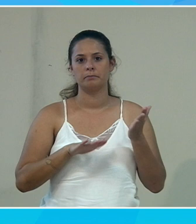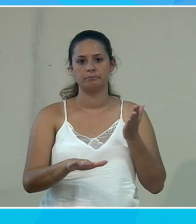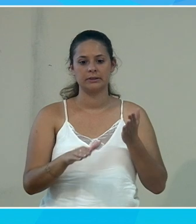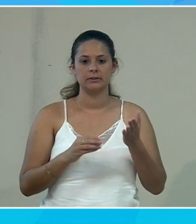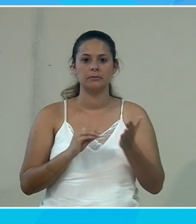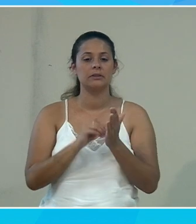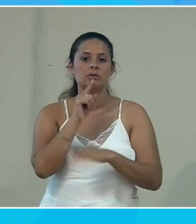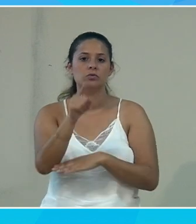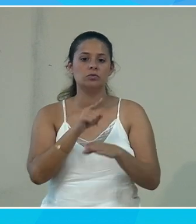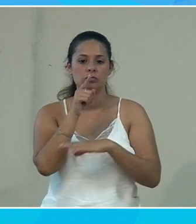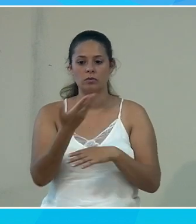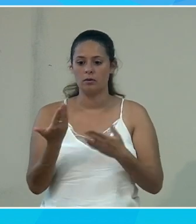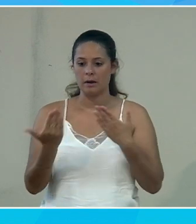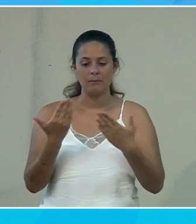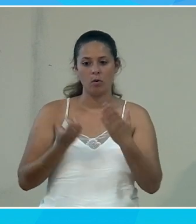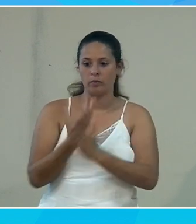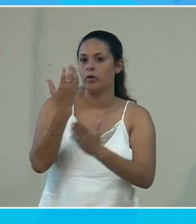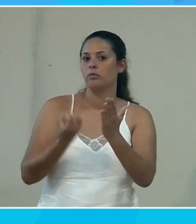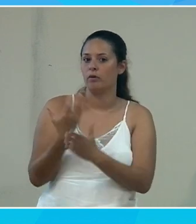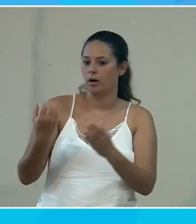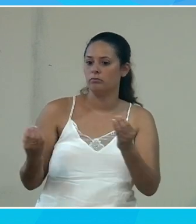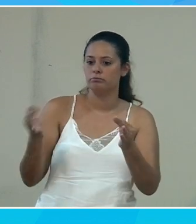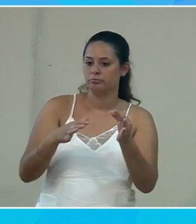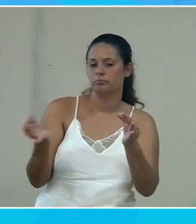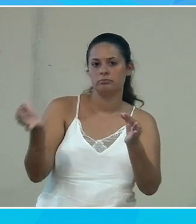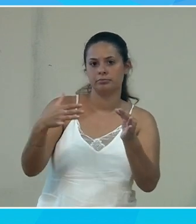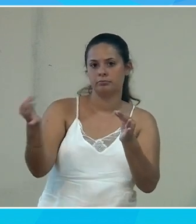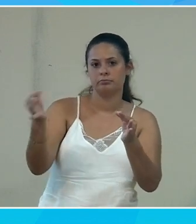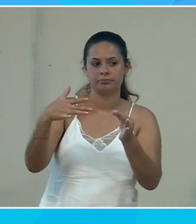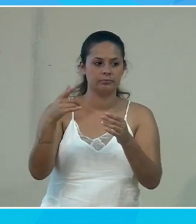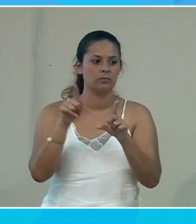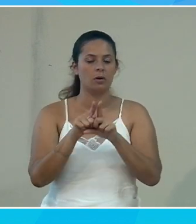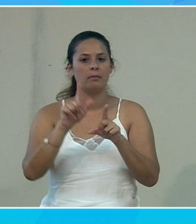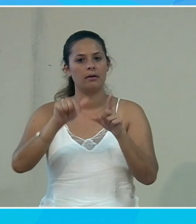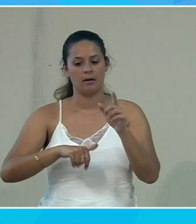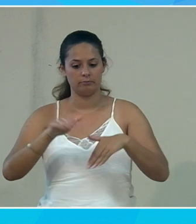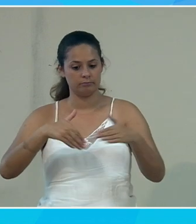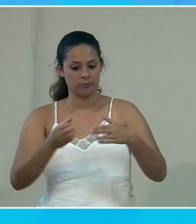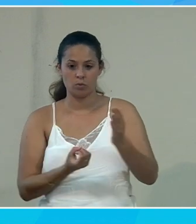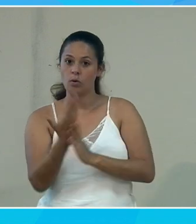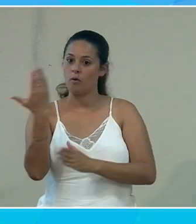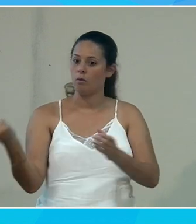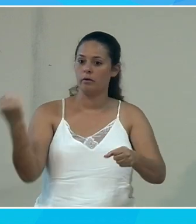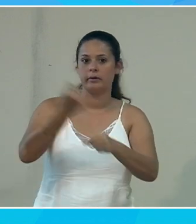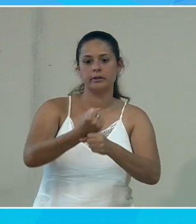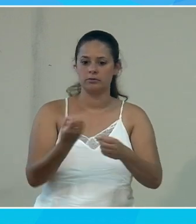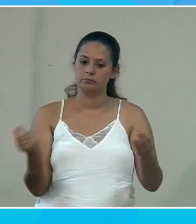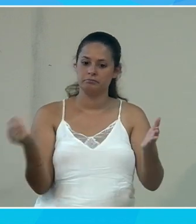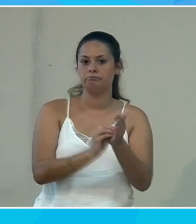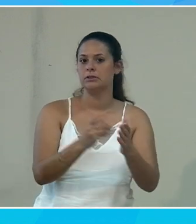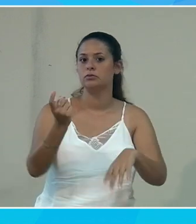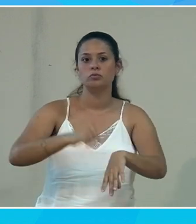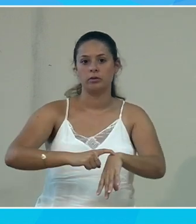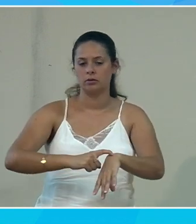met à jour au fur et à mesure des nouveautés. donc, ça me permet de bénéficier dès qu'une fonctionnalité sort, elle est automatiquement déployée.